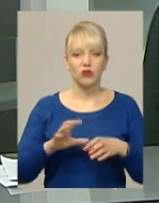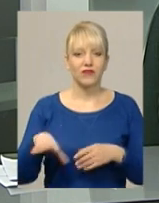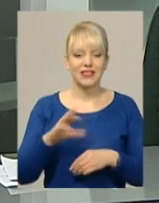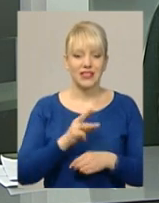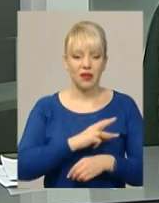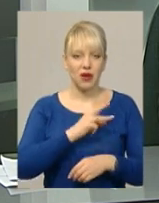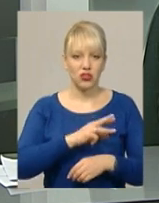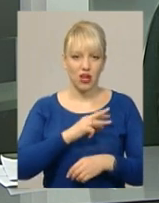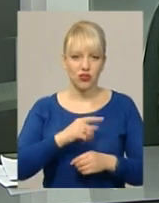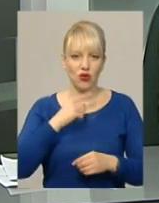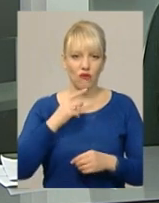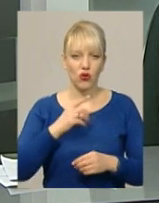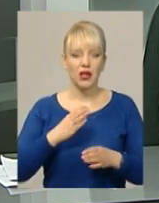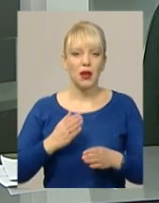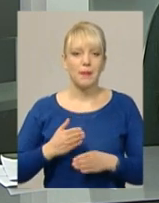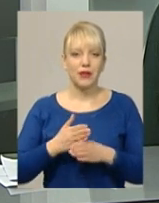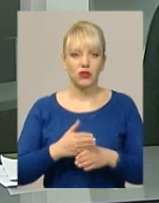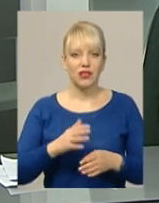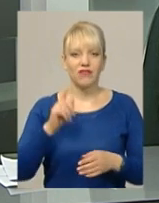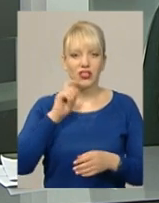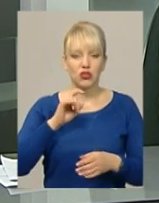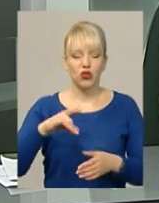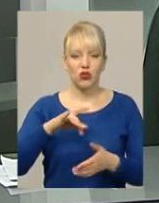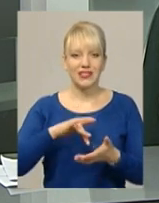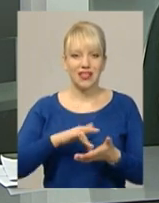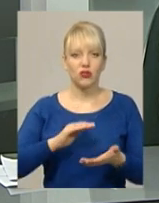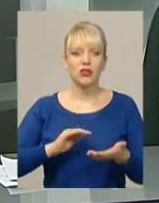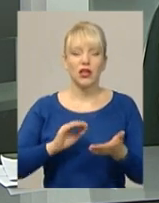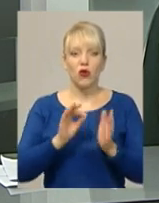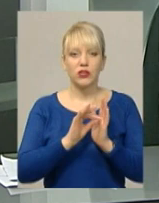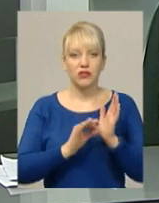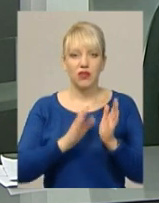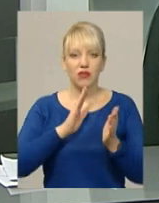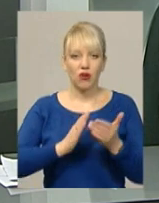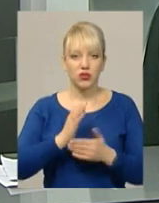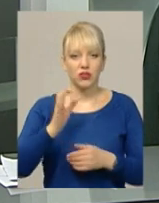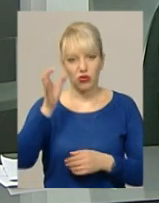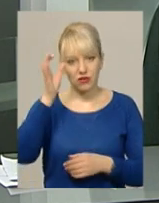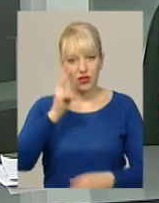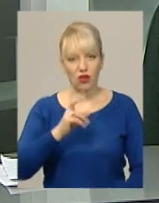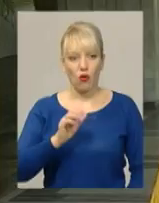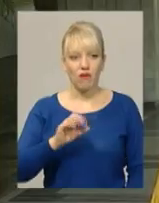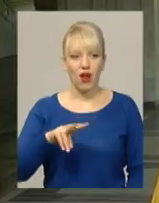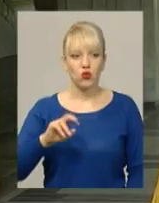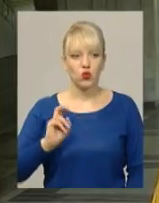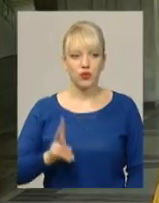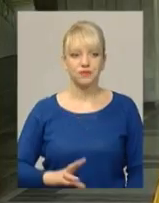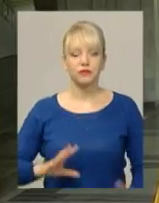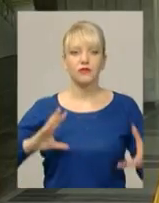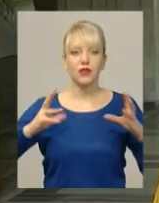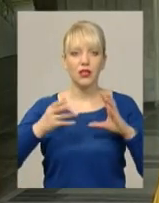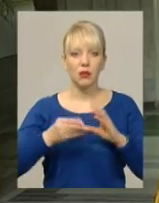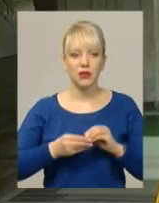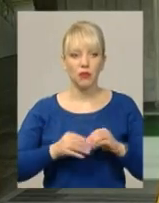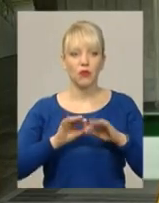запевнює методист Вінницького регіонального центру оцінювання якості освіти Ірина Ковальчук. За підсумками,